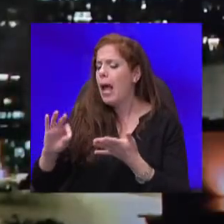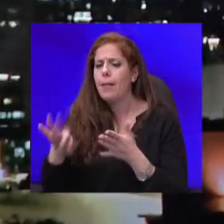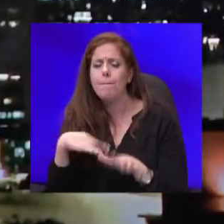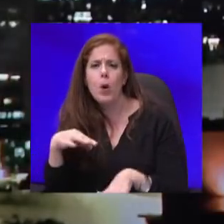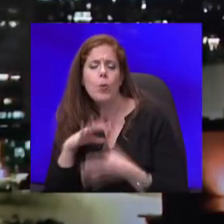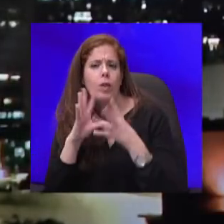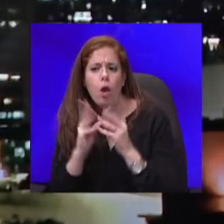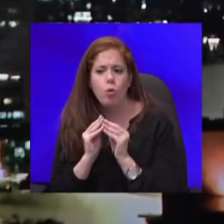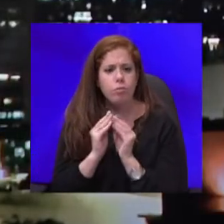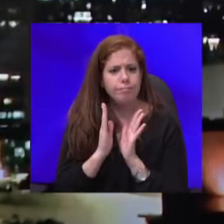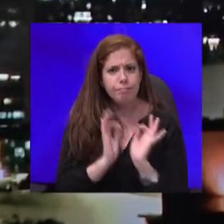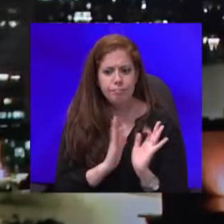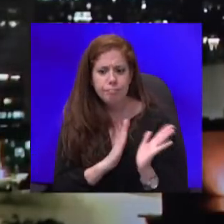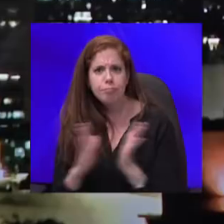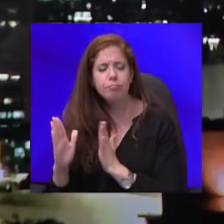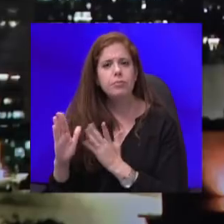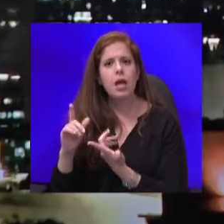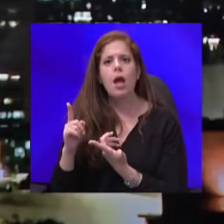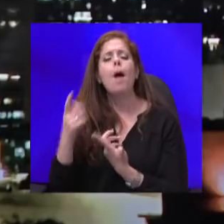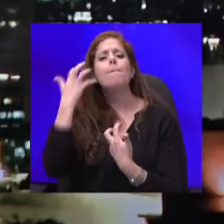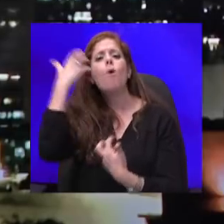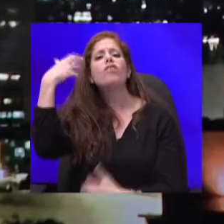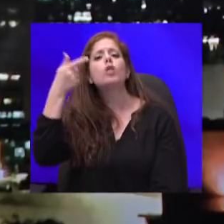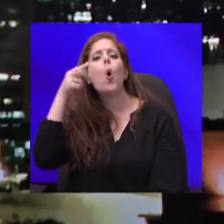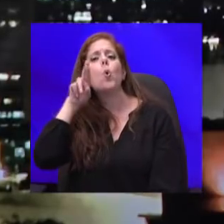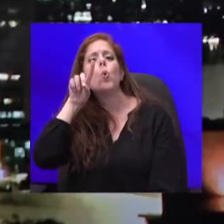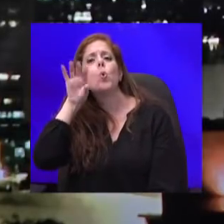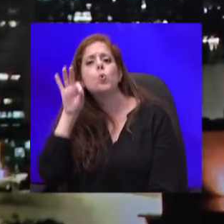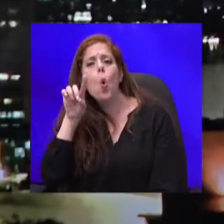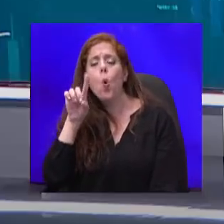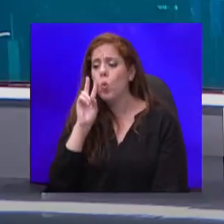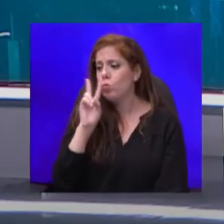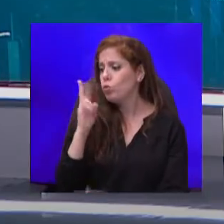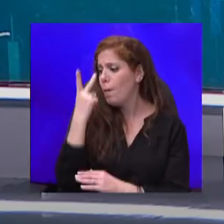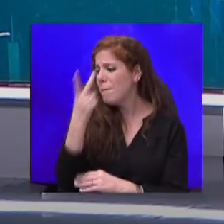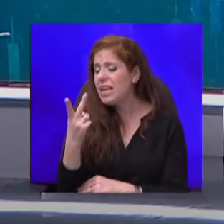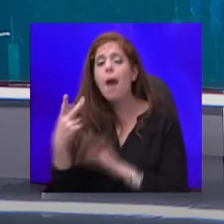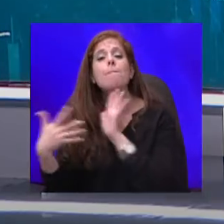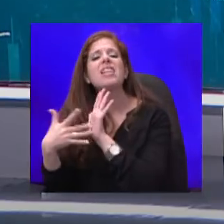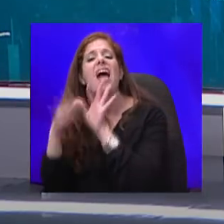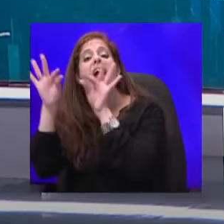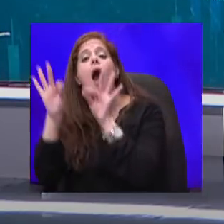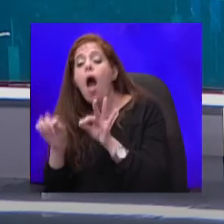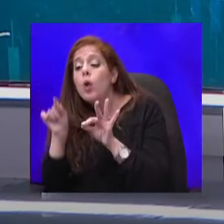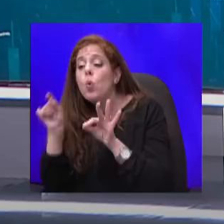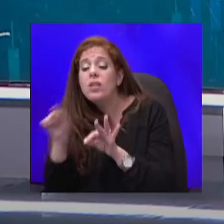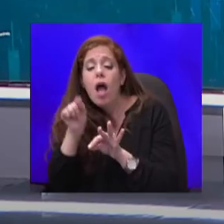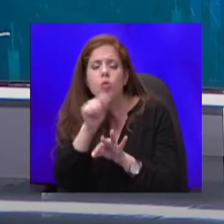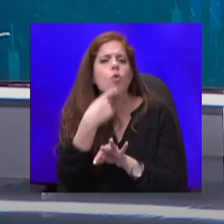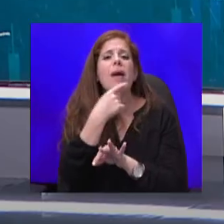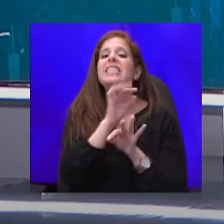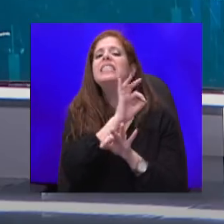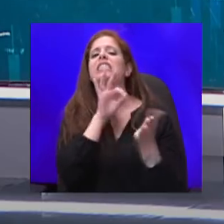פרופסור גרוטו היה אצלנו בביקור ביום שישי, עבר איתי חנות חנות בדק הכל, ואמר לי, ציון עשר. הכל,